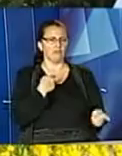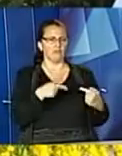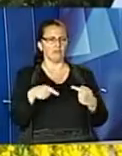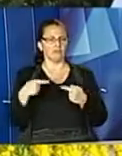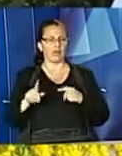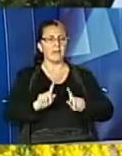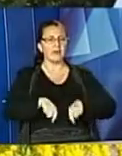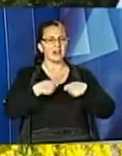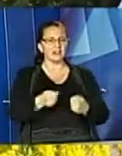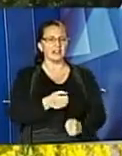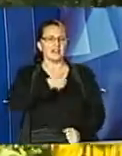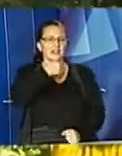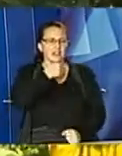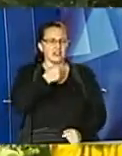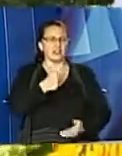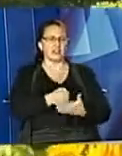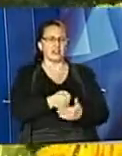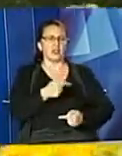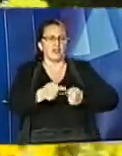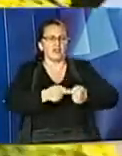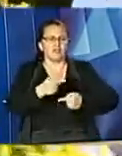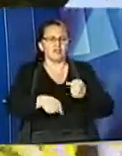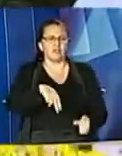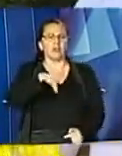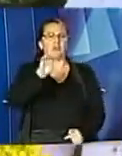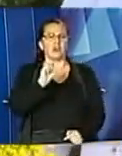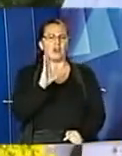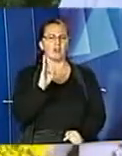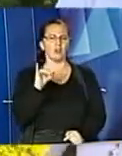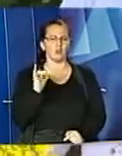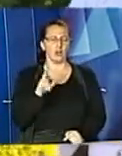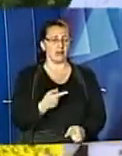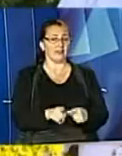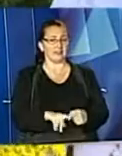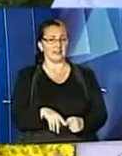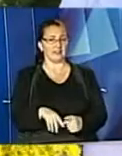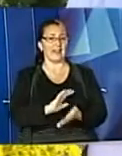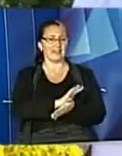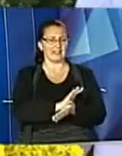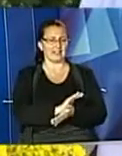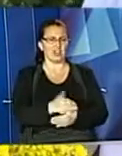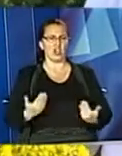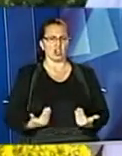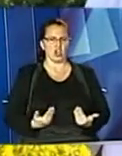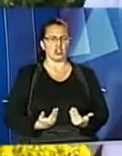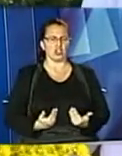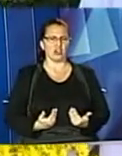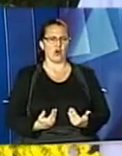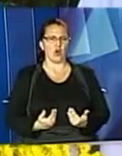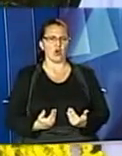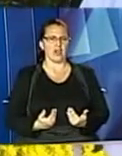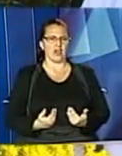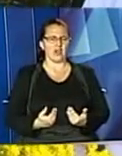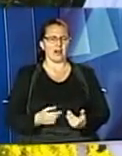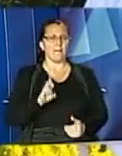Передається з діда до правнука. Ось сир, який є сир живої кисломолочної бактерії. Сир,